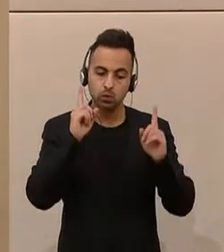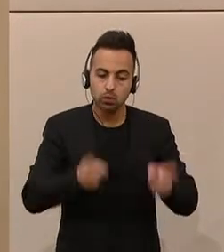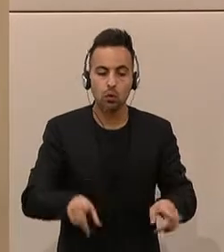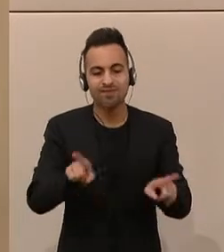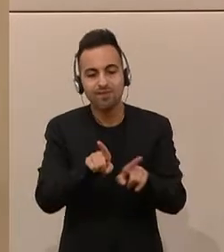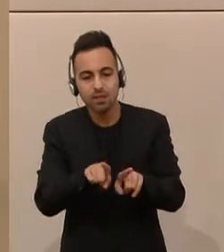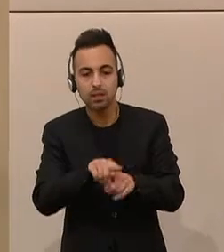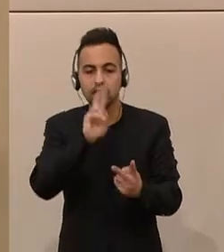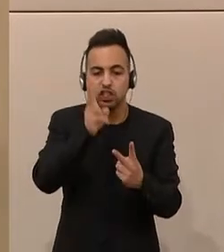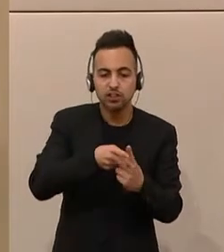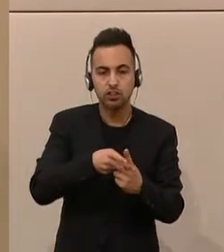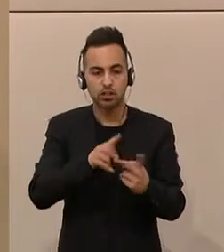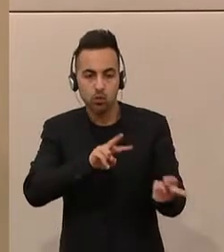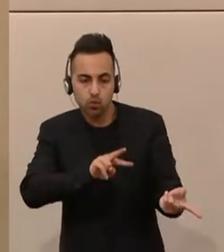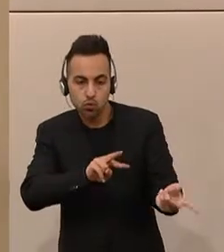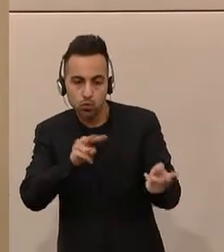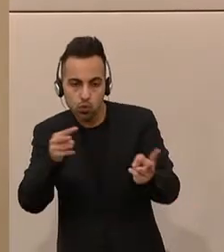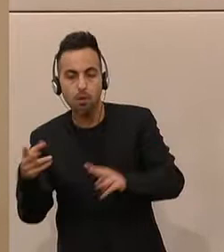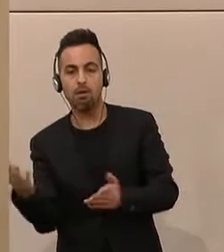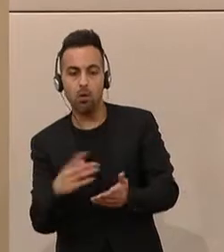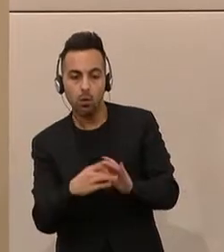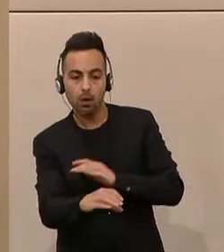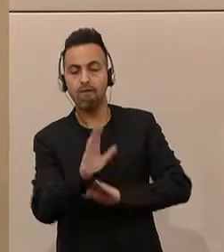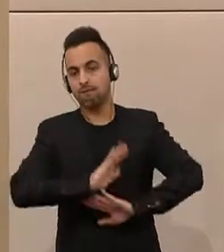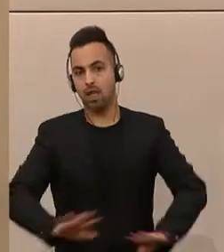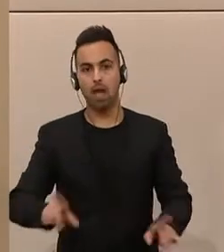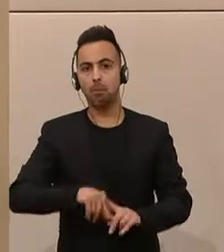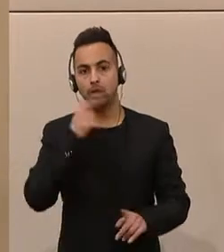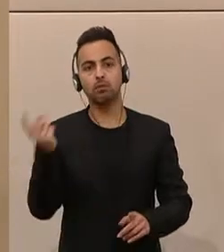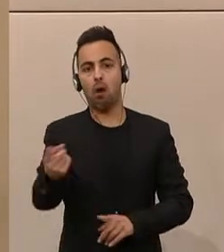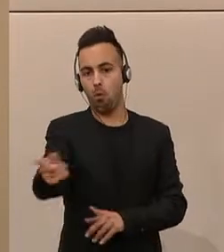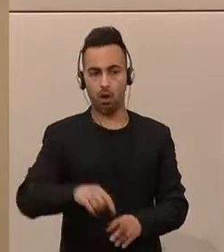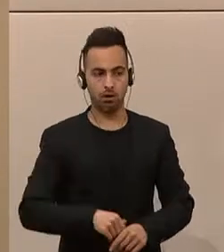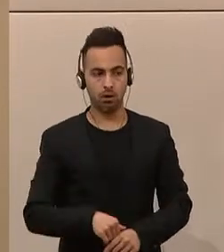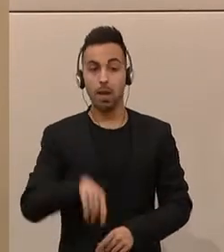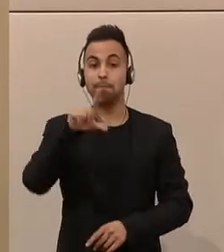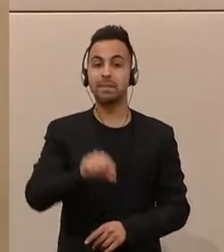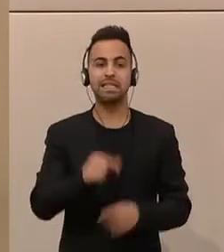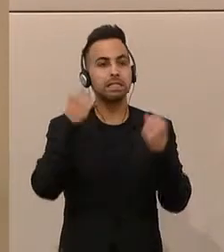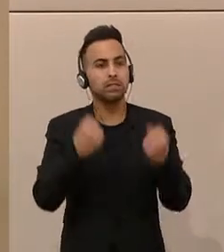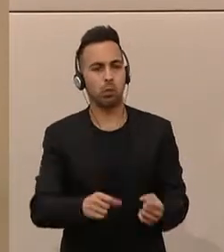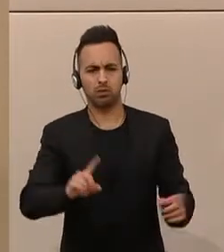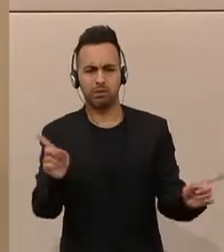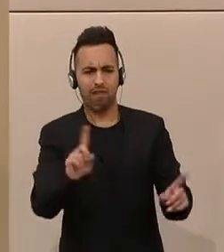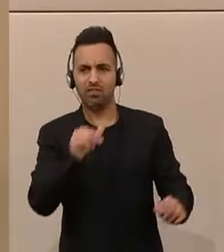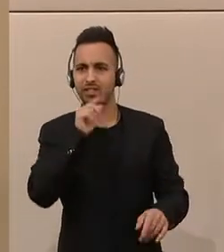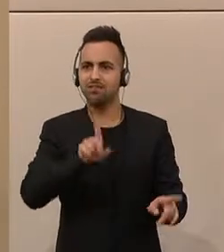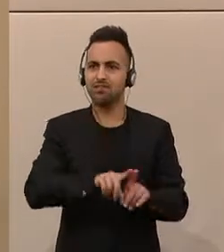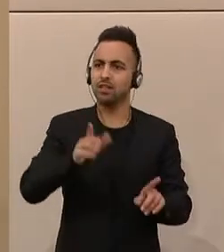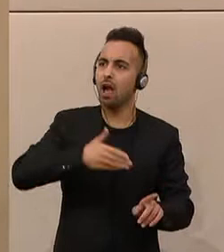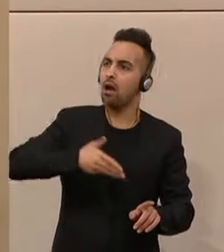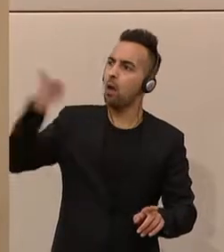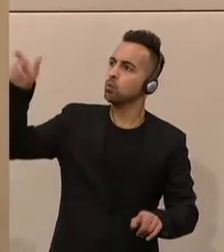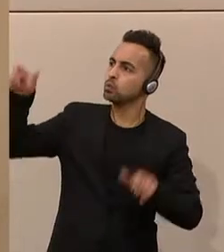Dauerlösung werden. Und was die Mindestsicherung auf keinen Fall sein darf, ist ein Anreizsystem für die Zuwanderung in unser